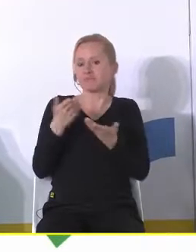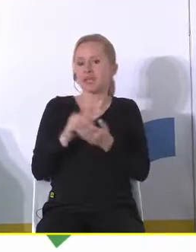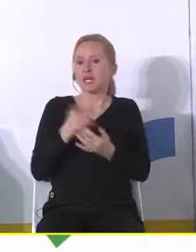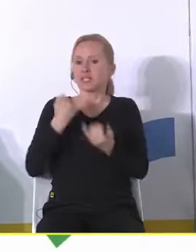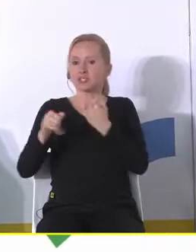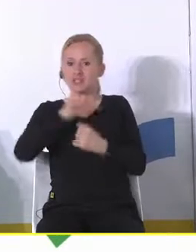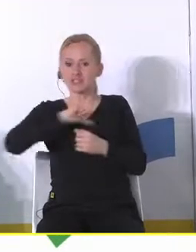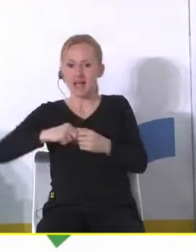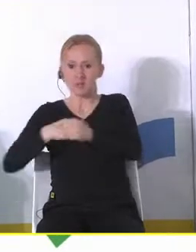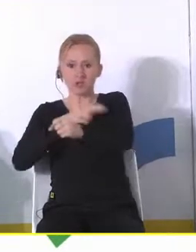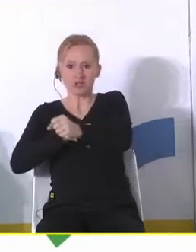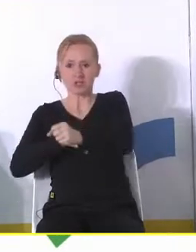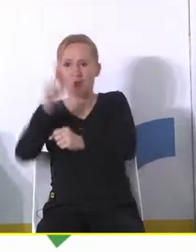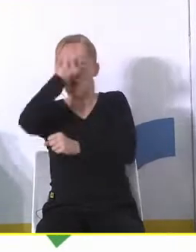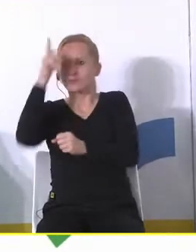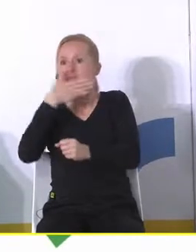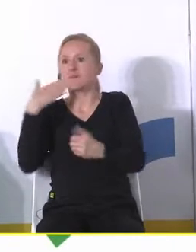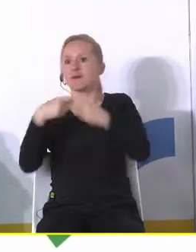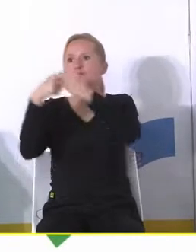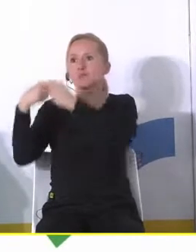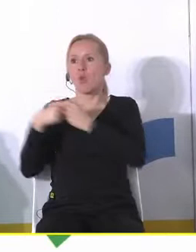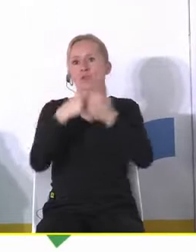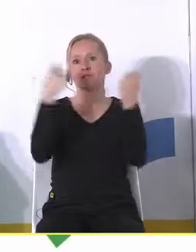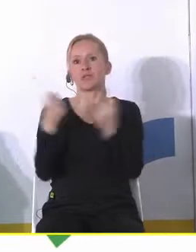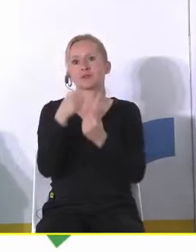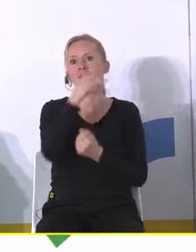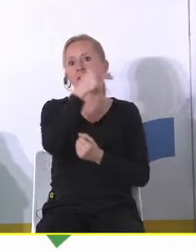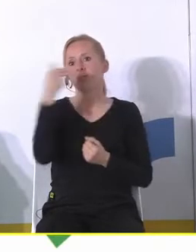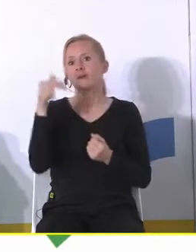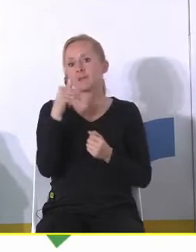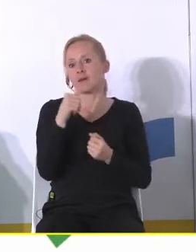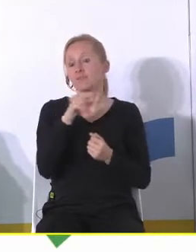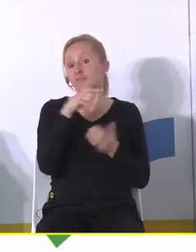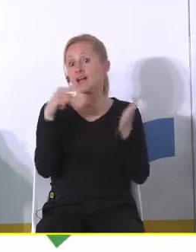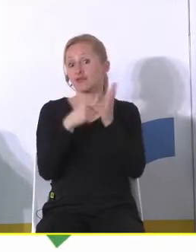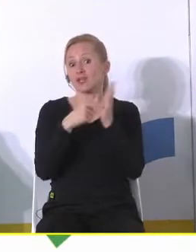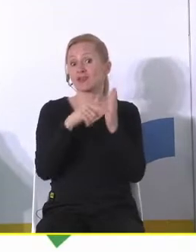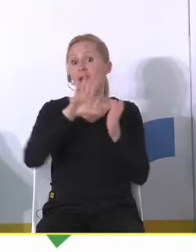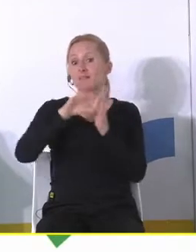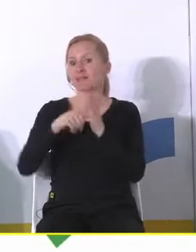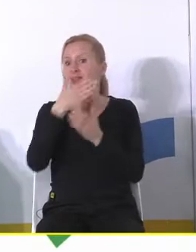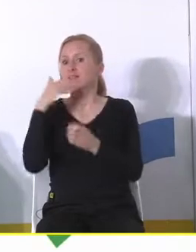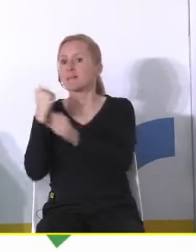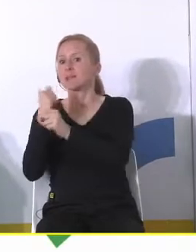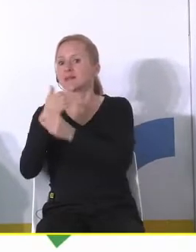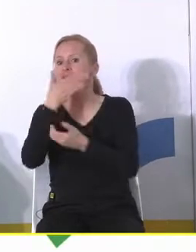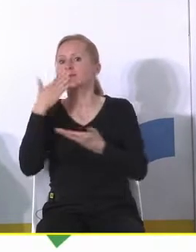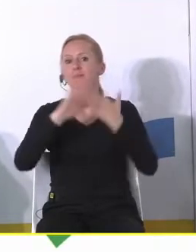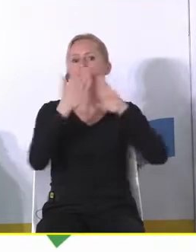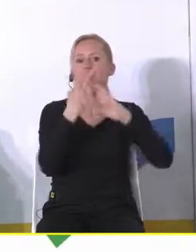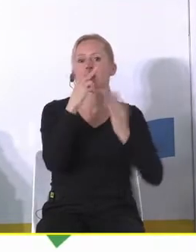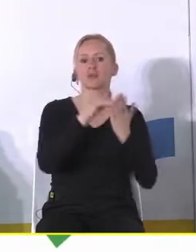sami jako urzędnicy no nie jesteśmy wspólnotą która działa na rzecz tego miasta czyli nie pracujemy razem nie wymieniamy się